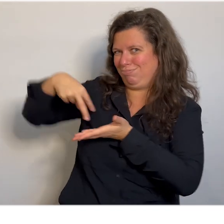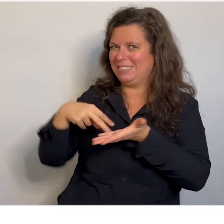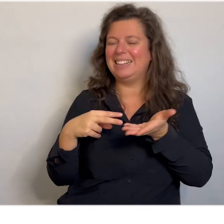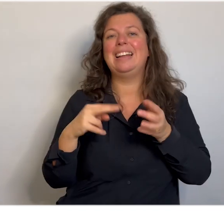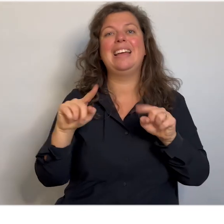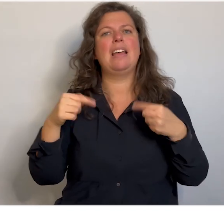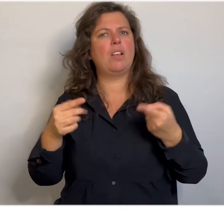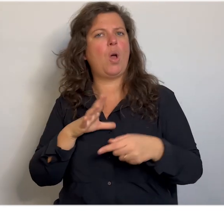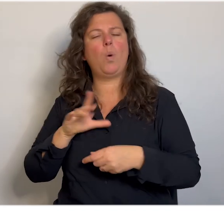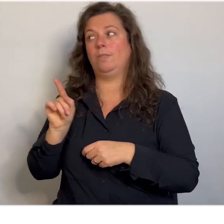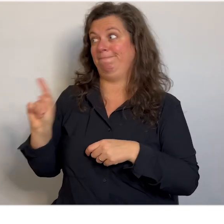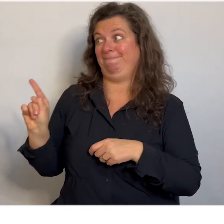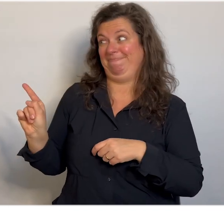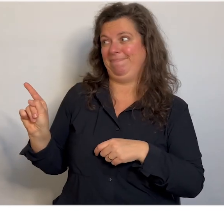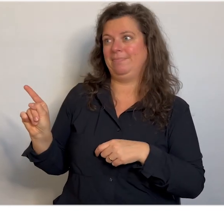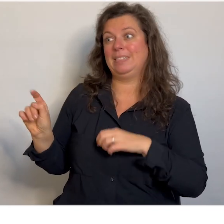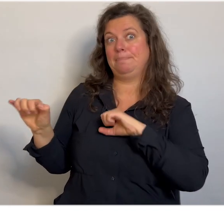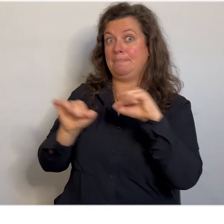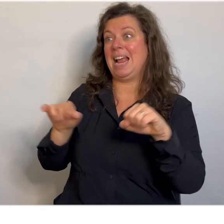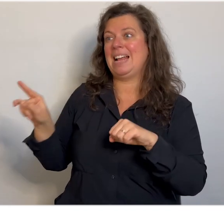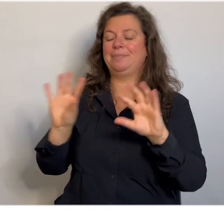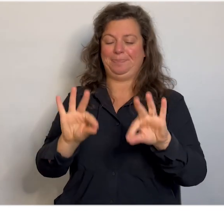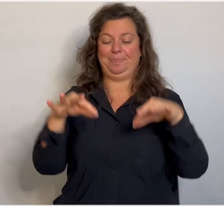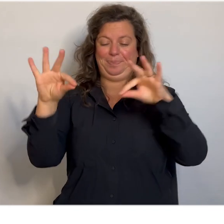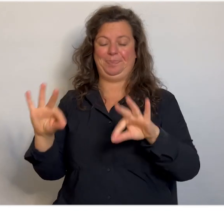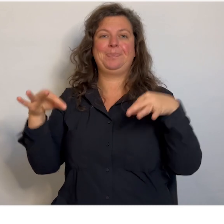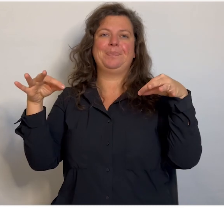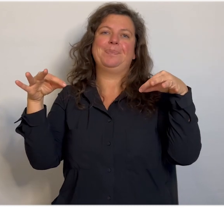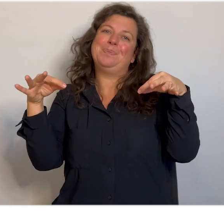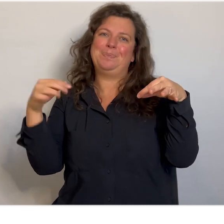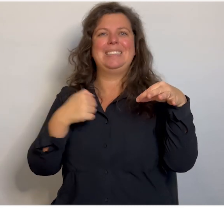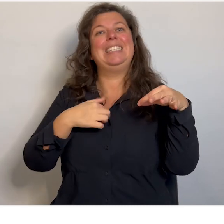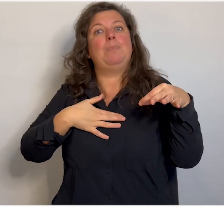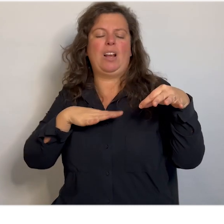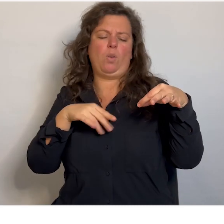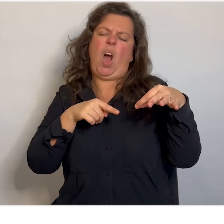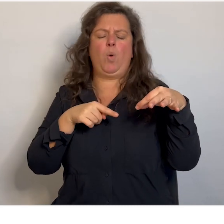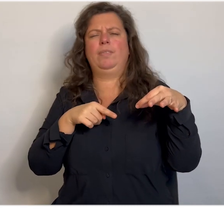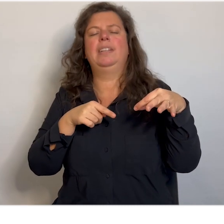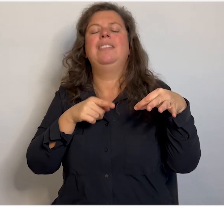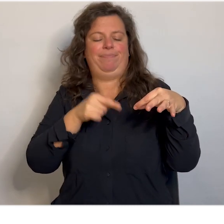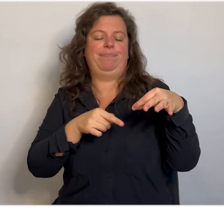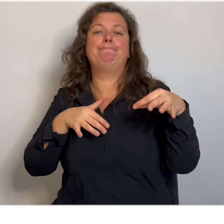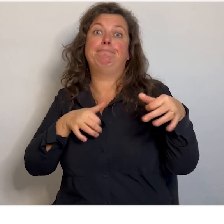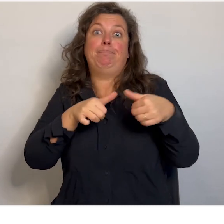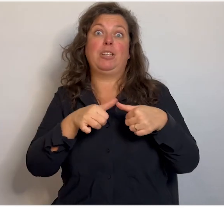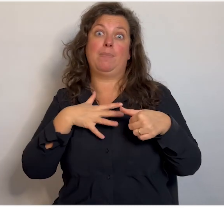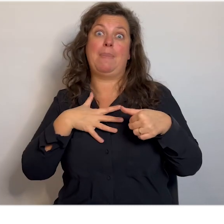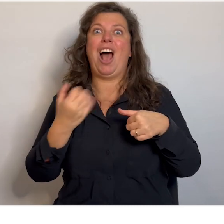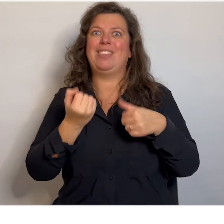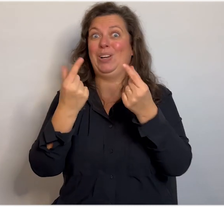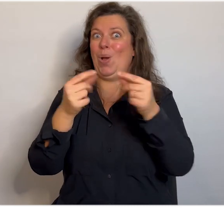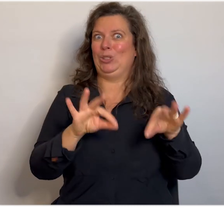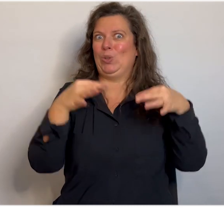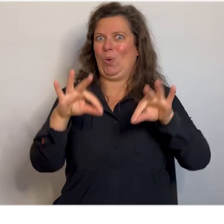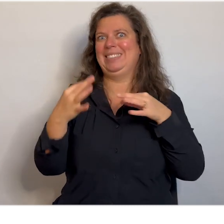En dan heb ik ook nog dit meegenomen. Dit ben ik ook. Of nou, dit ben ik niet. Maar dit hoort ook bij mij. Want ik heb altijd hele